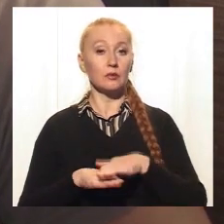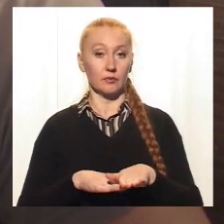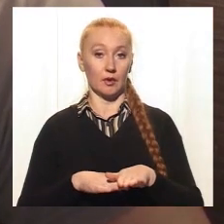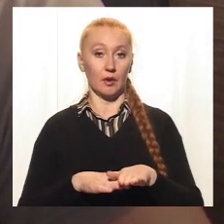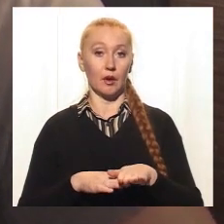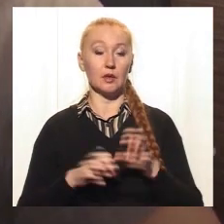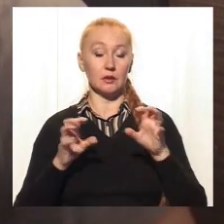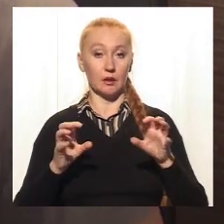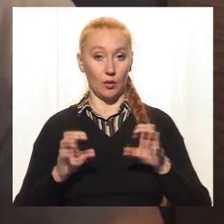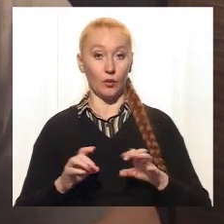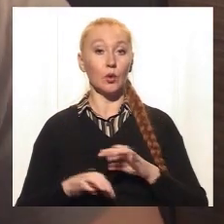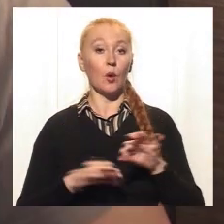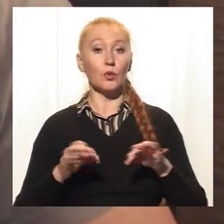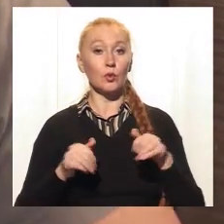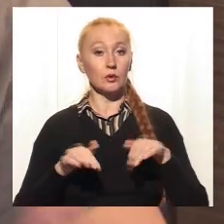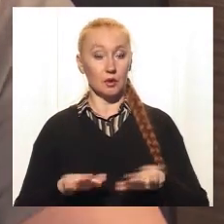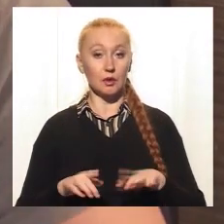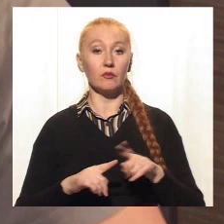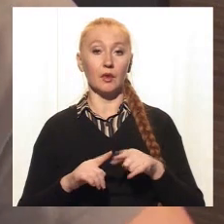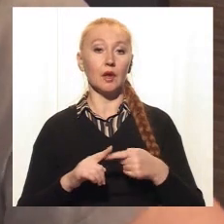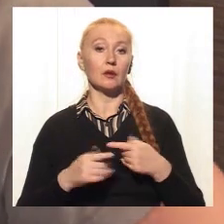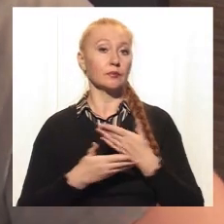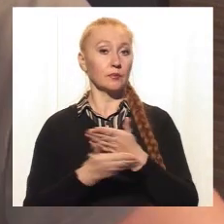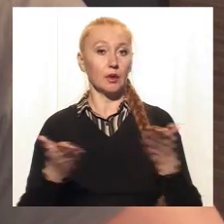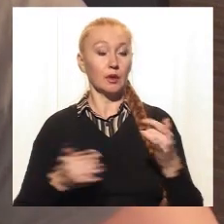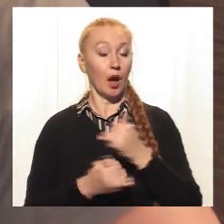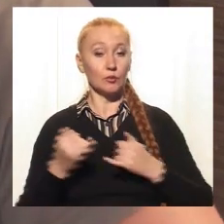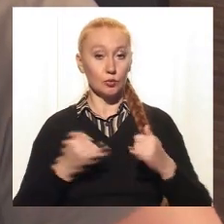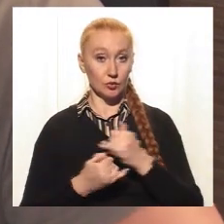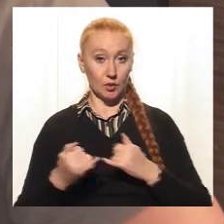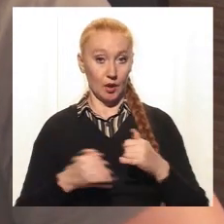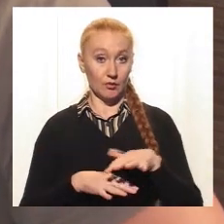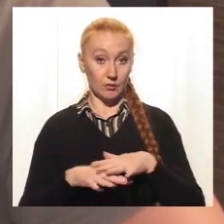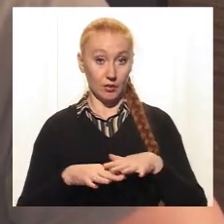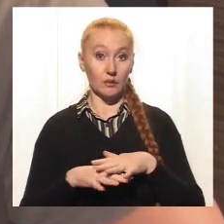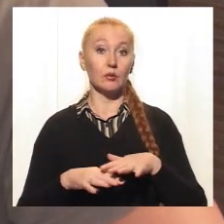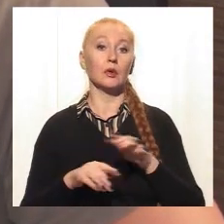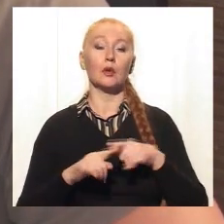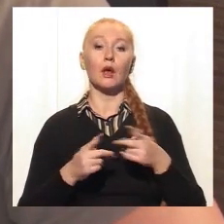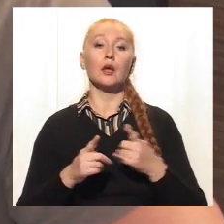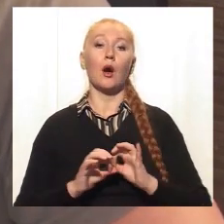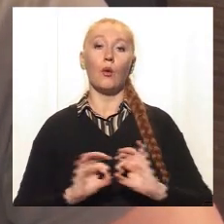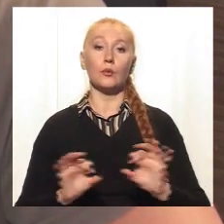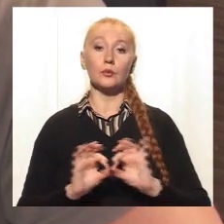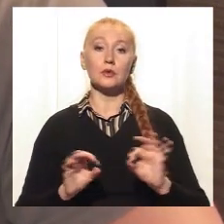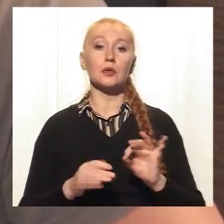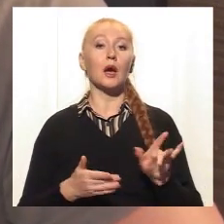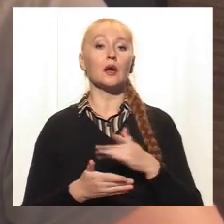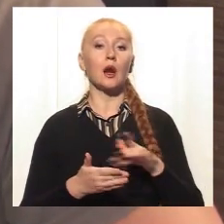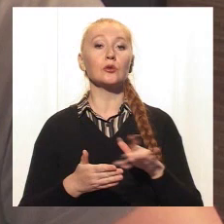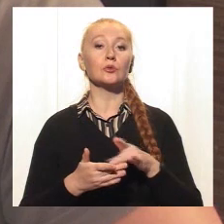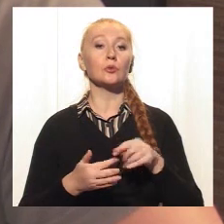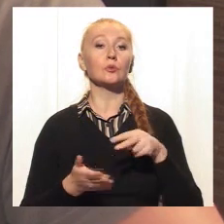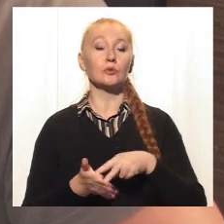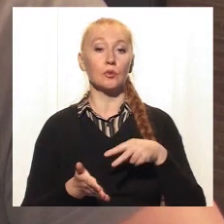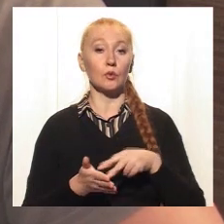букву закону. Тобто проєкт рішення має пройти публічне обсуждення, і в рамках цих обсуждень вони мають пояснити розвиток тарифів.